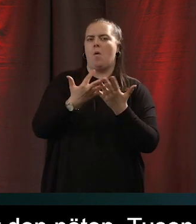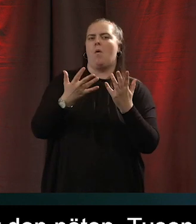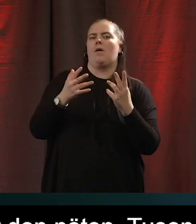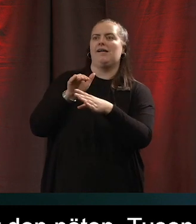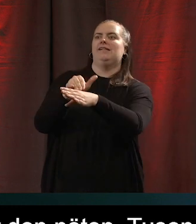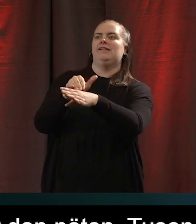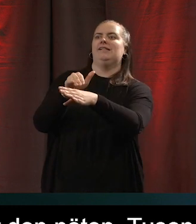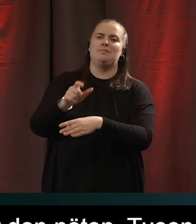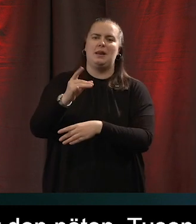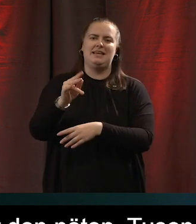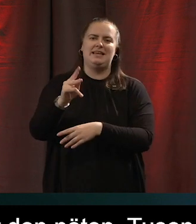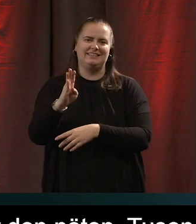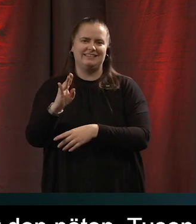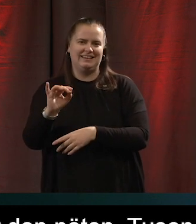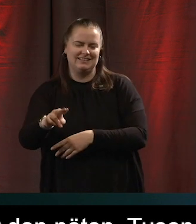så här